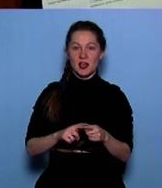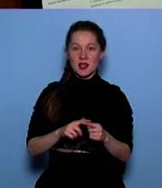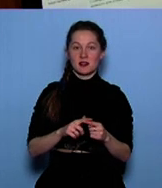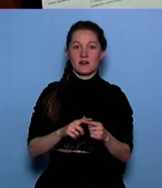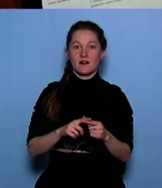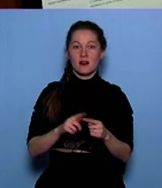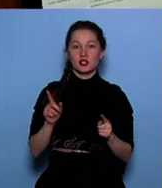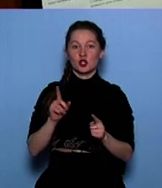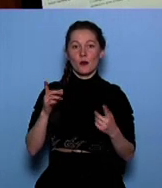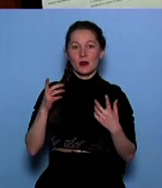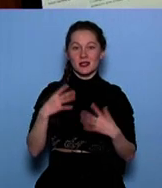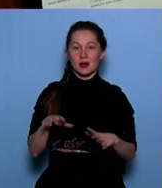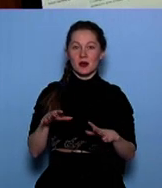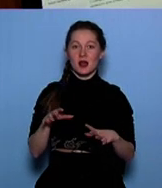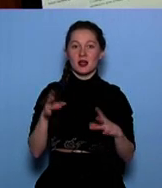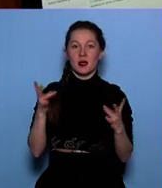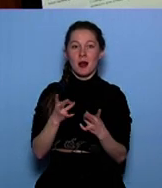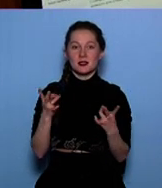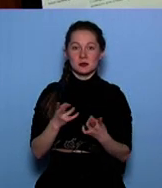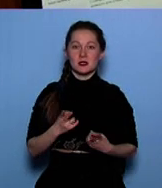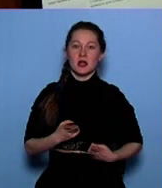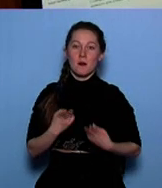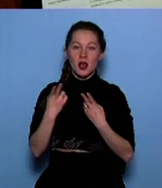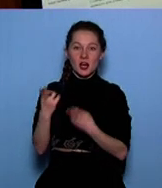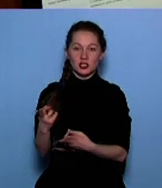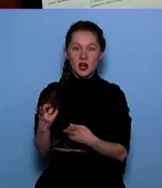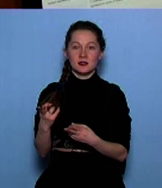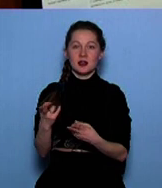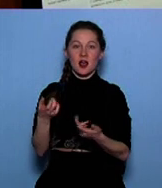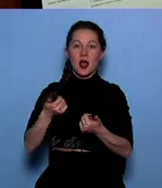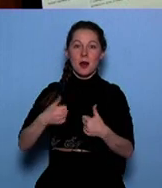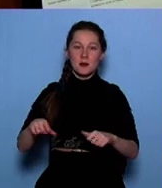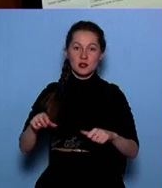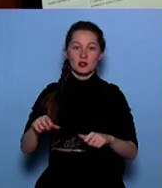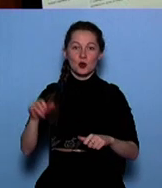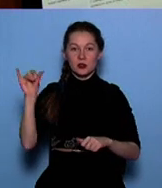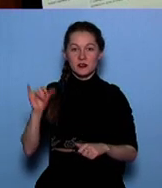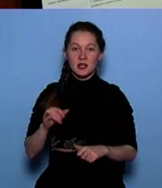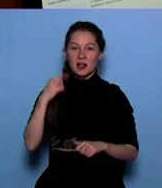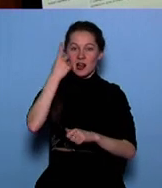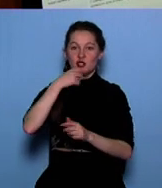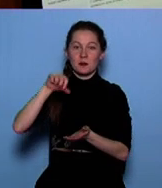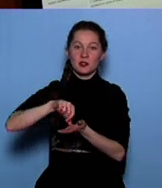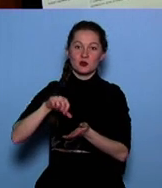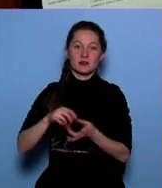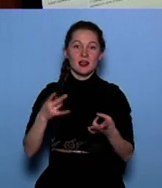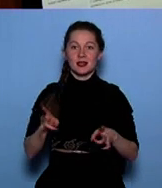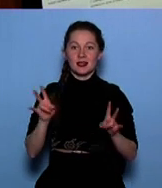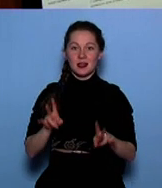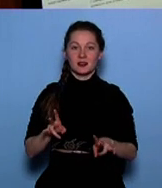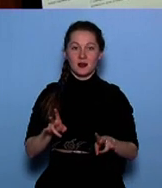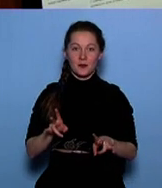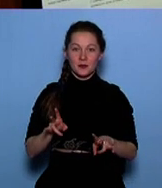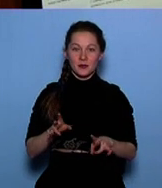вообще исключить необходимость приезжать в приемную комиссию конкретного вуза. есть личное присутствие будет необязательным как на стадии